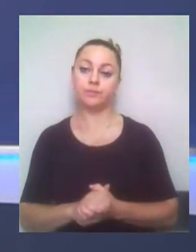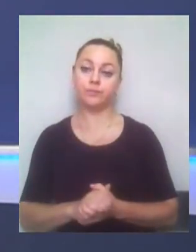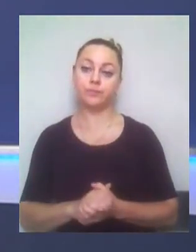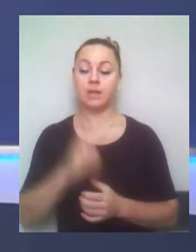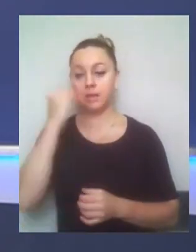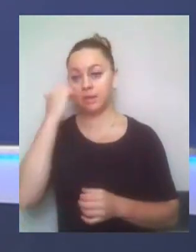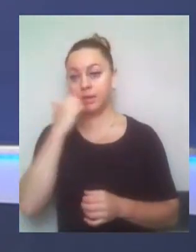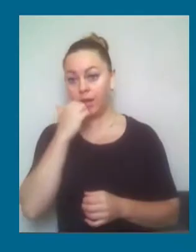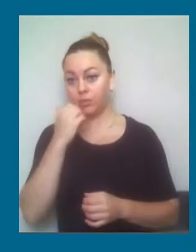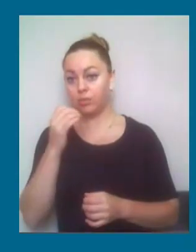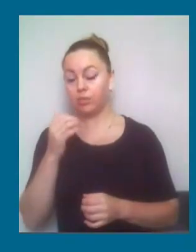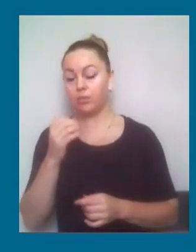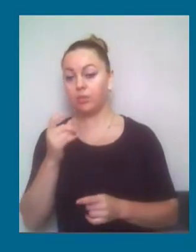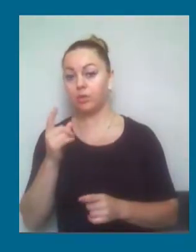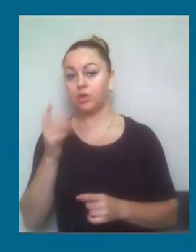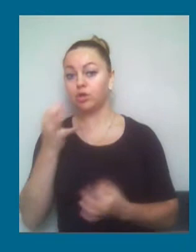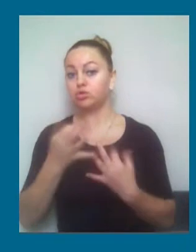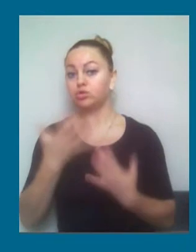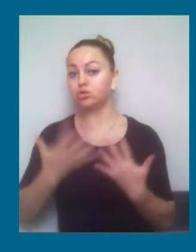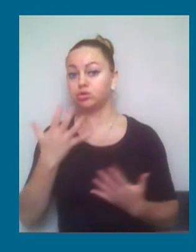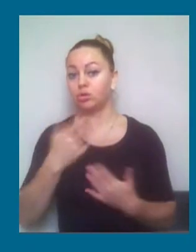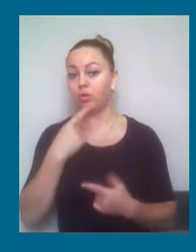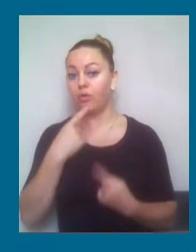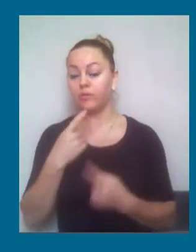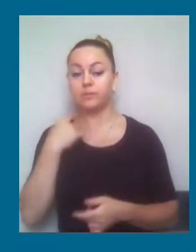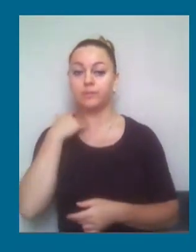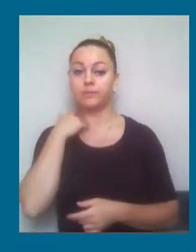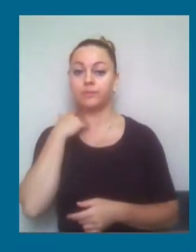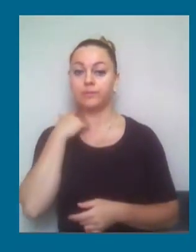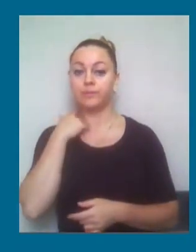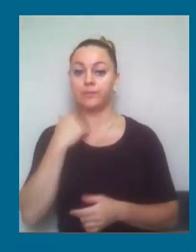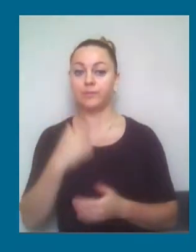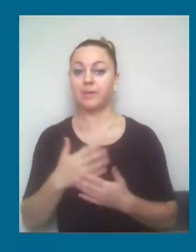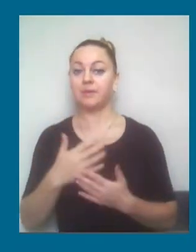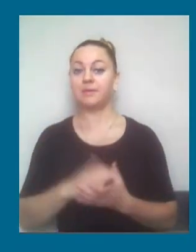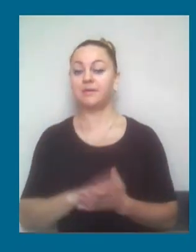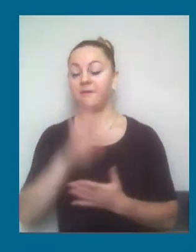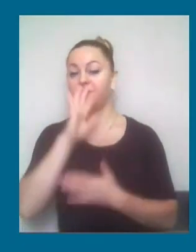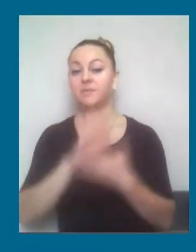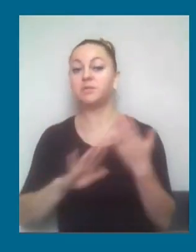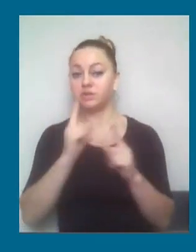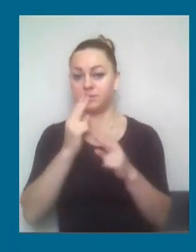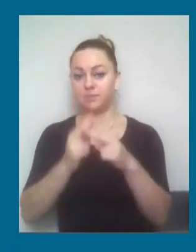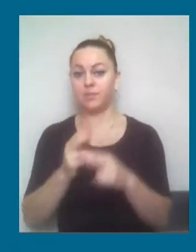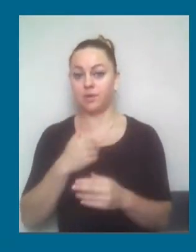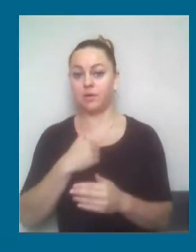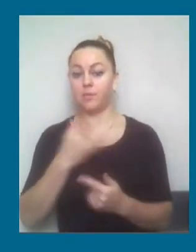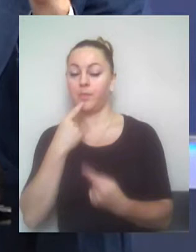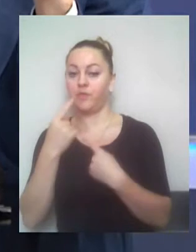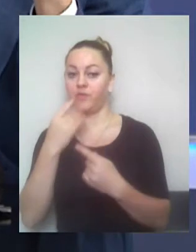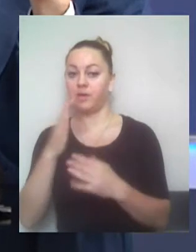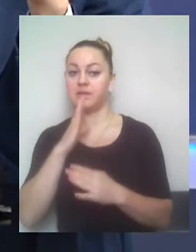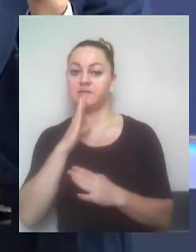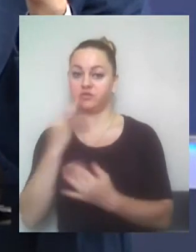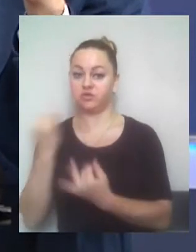Якщо казати про юридичну сторону... Пане Олегу, ні-ні-ні, ми зараз передаємо слово в студію. Зачекайте, пане Олегу, ми зараз в студію передаємо слово